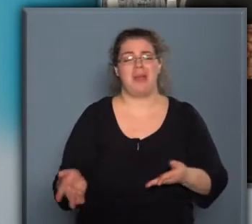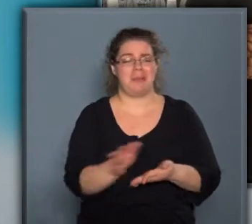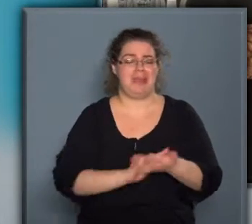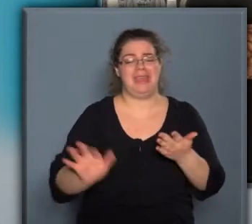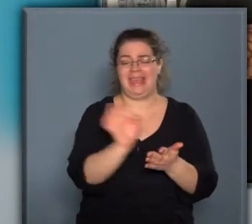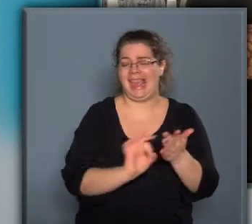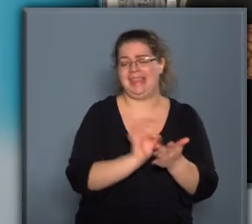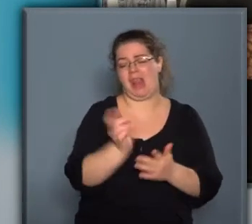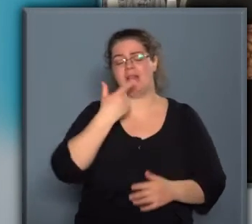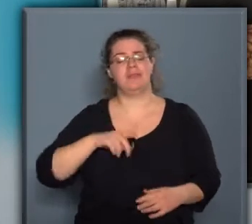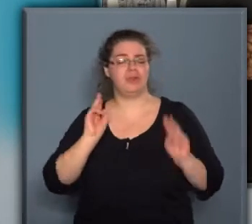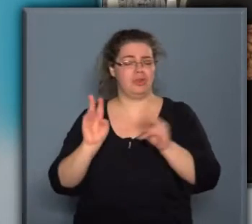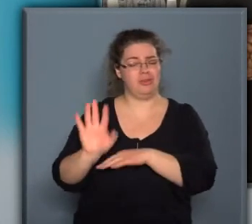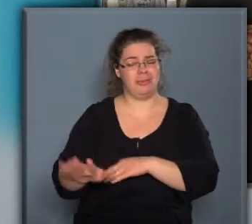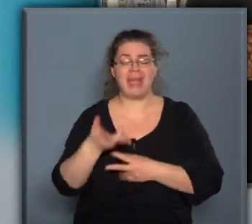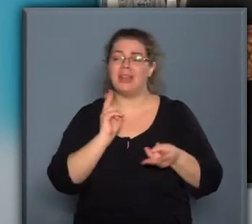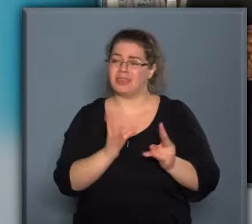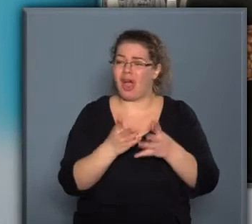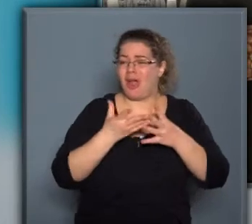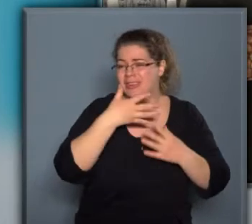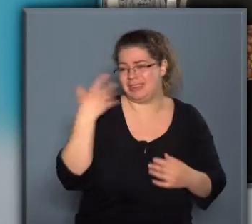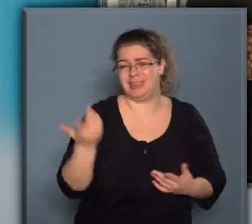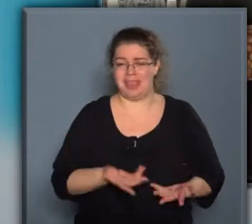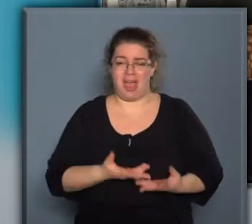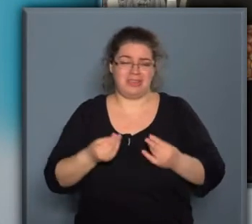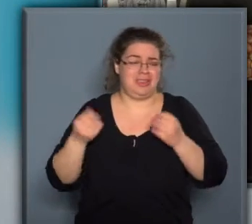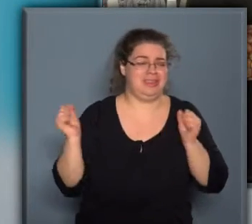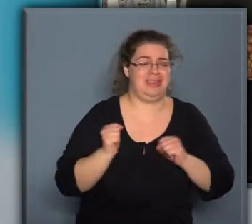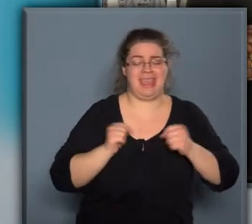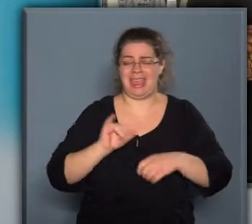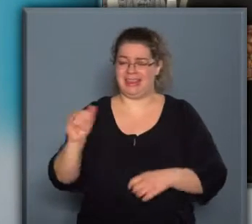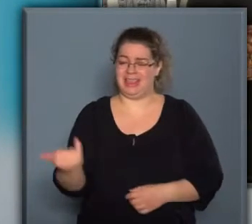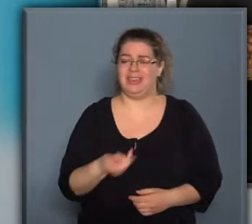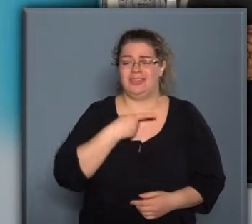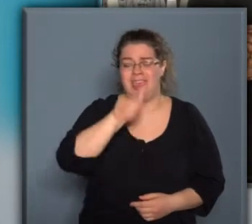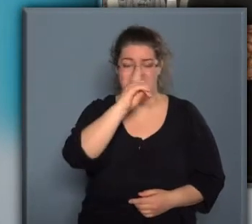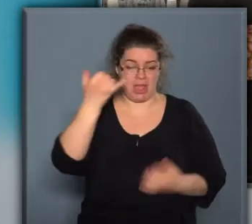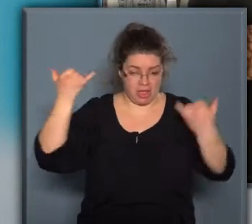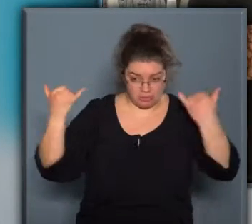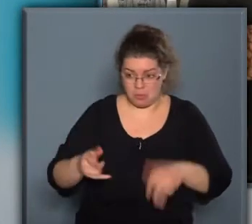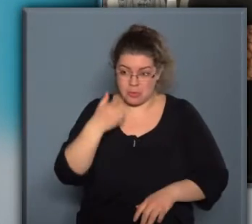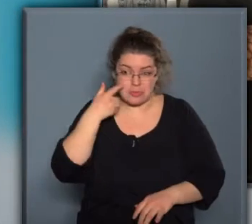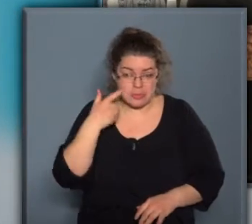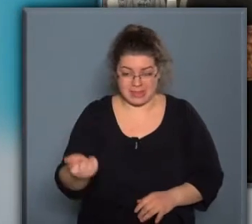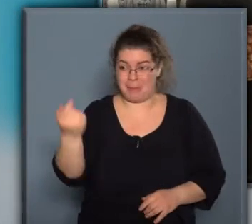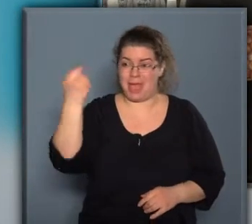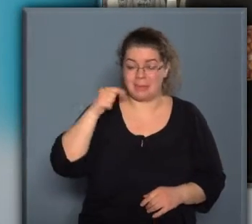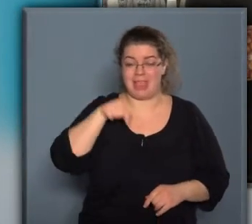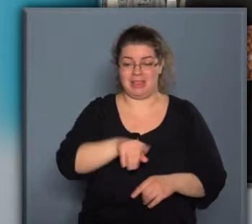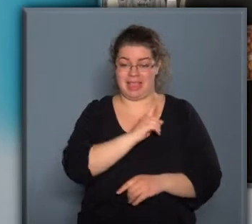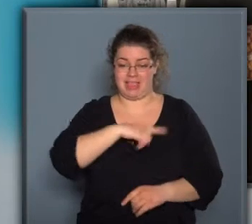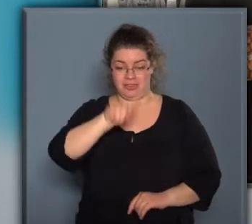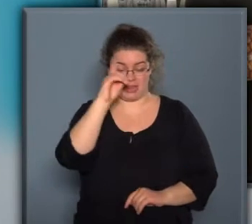kézirat volt fontos a teréket, hogy annyi nyármult, annyi derestél, és annyire estél, és csak most tűnik szemedbe ez az